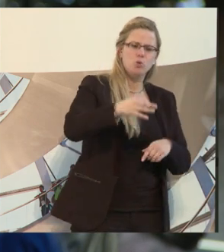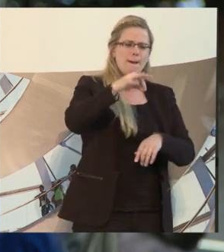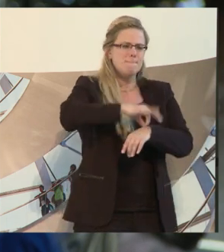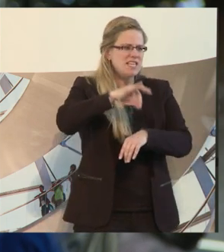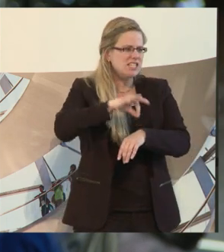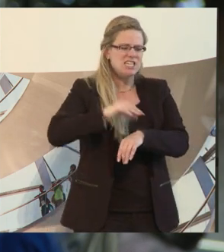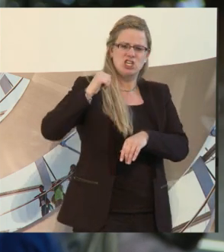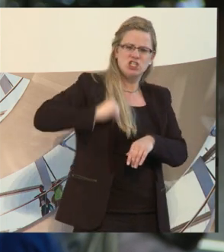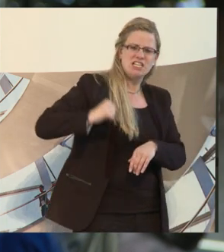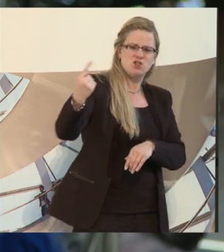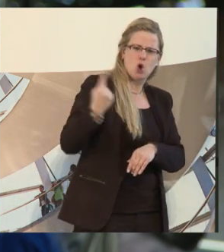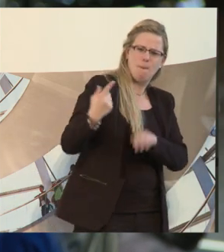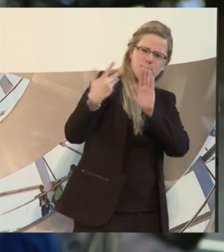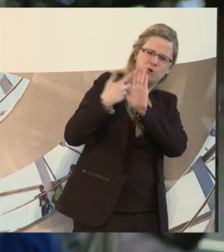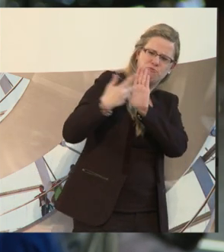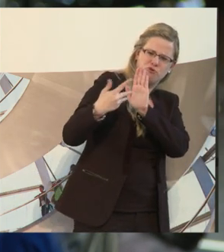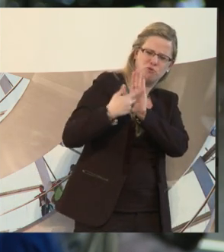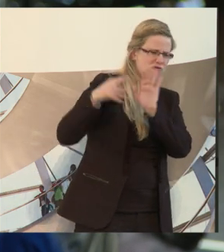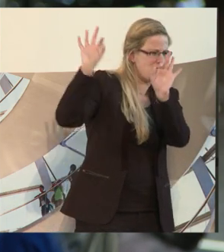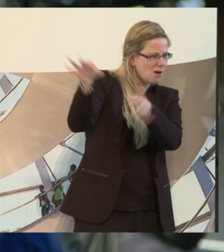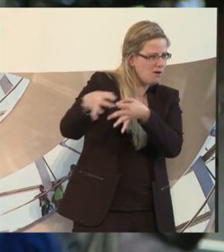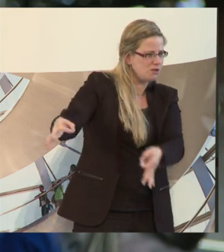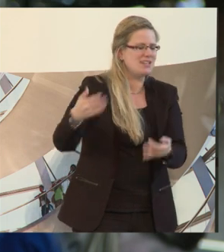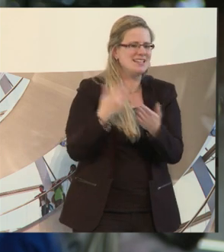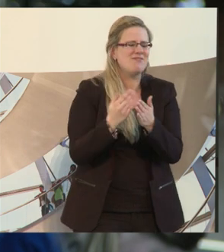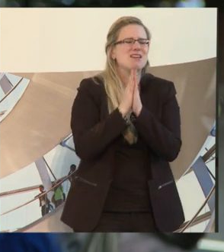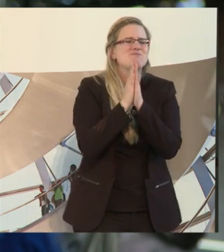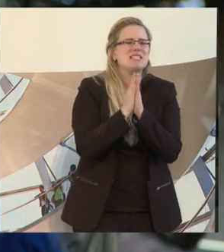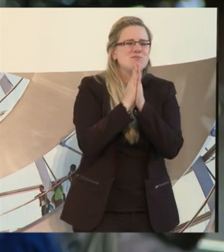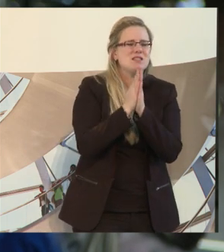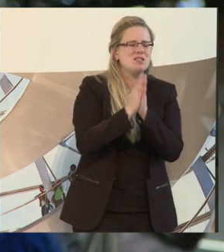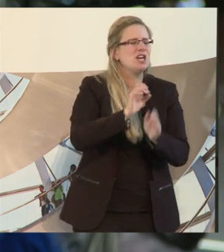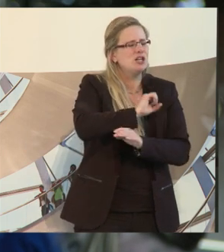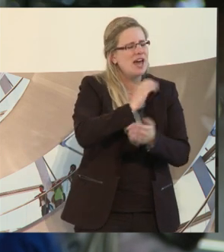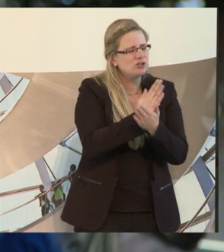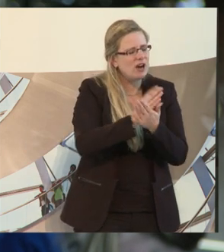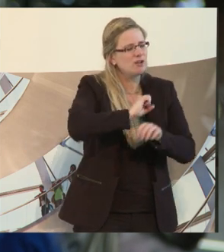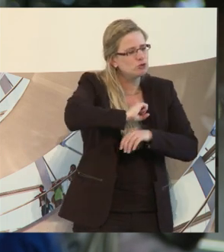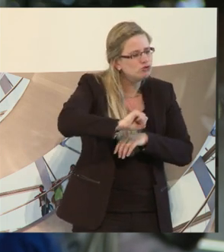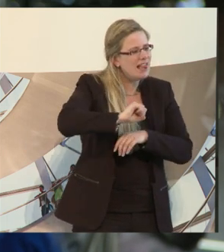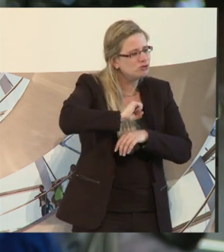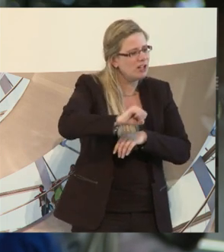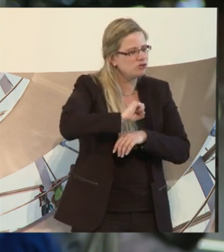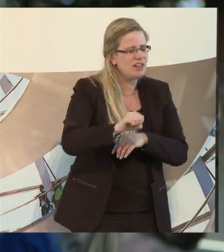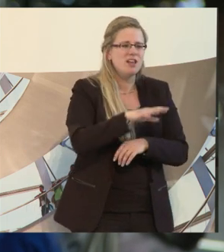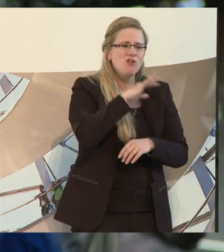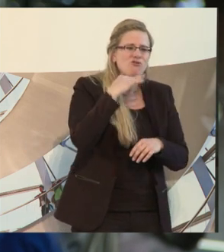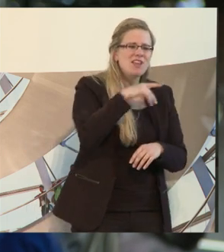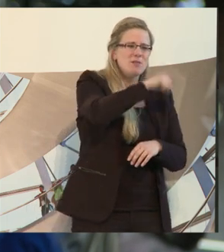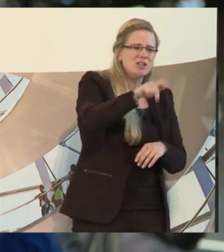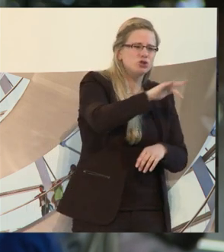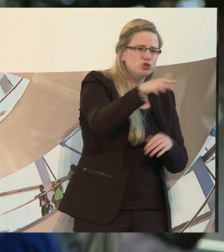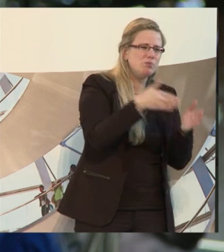Ja, und deswegen schlage ich vor, bitte, bitte, so schnell wie möglich. Es brennen wirklich sehr viele Behinderten. Warten drauf. Sehr